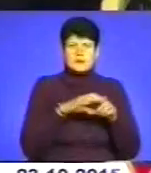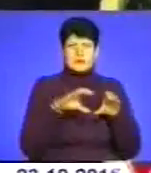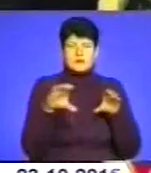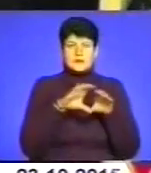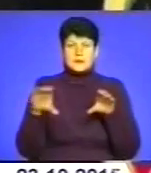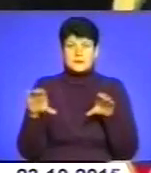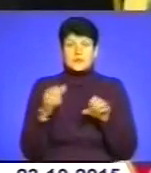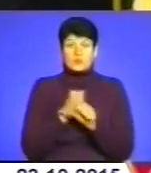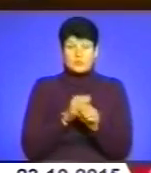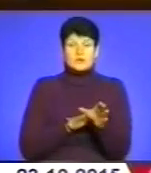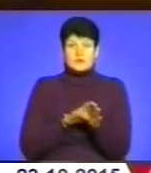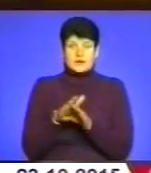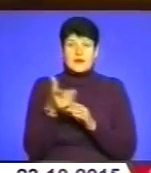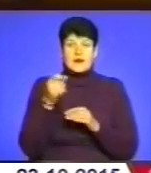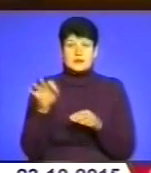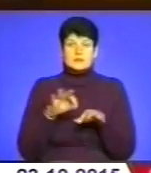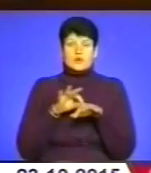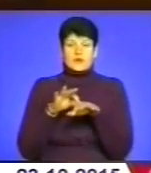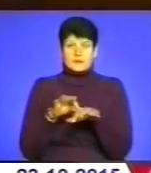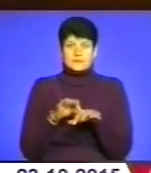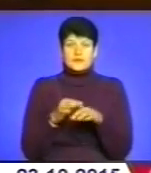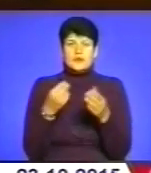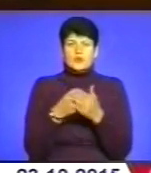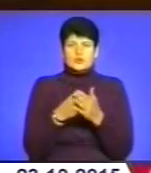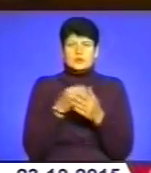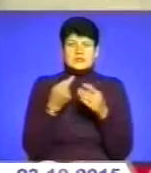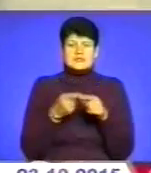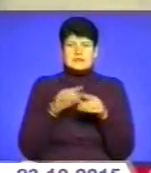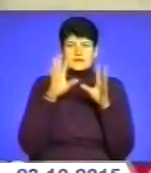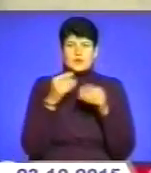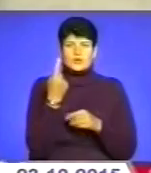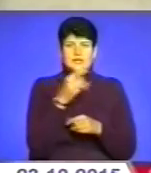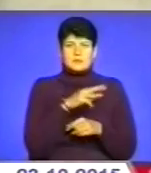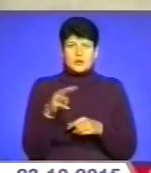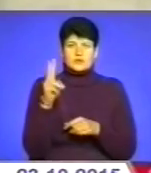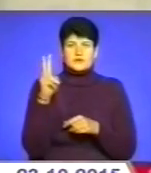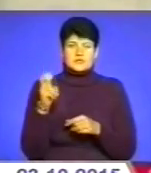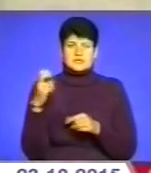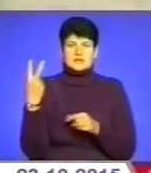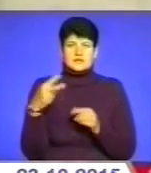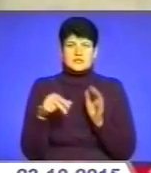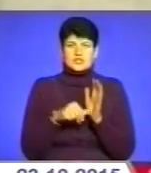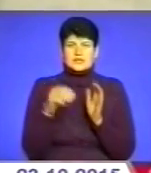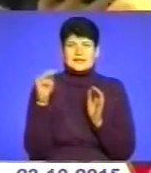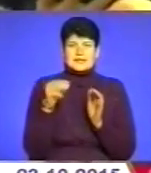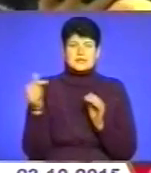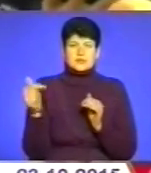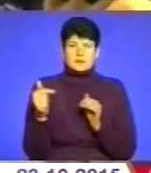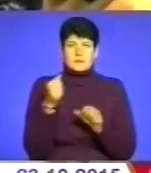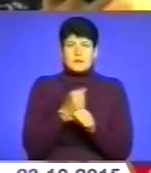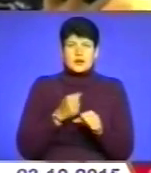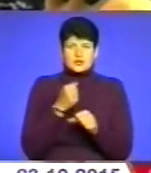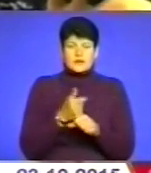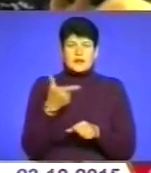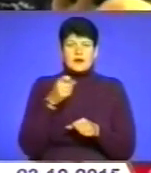роботи виконані, газ проведений. Вартувало це все 1 мільйон 226 тисяч гривень. Працювали і